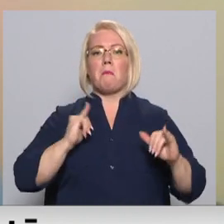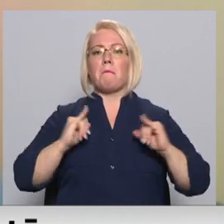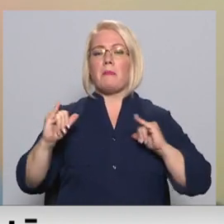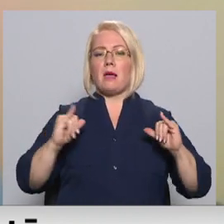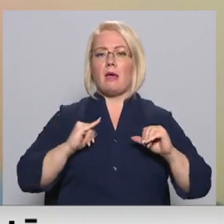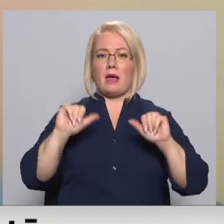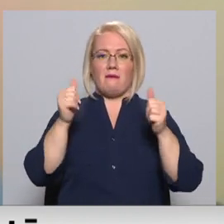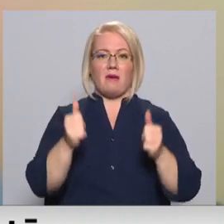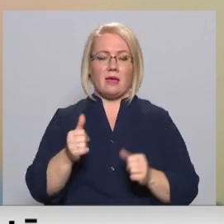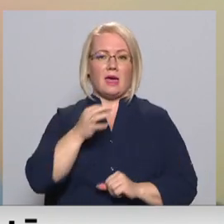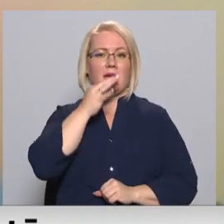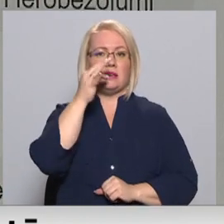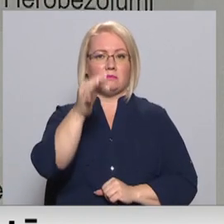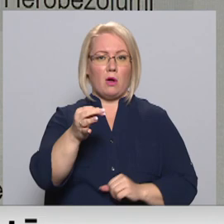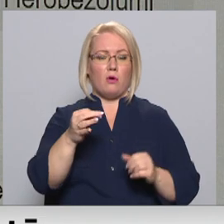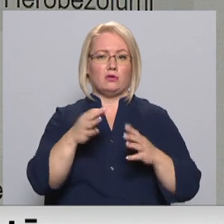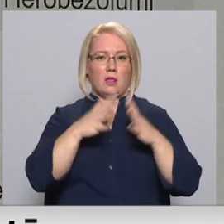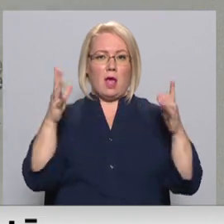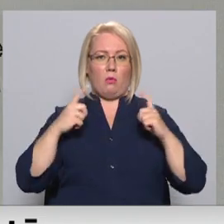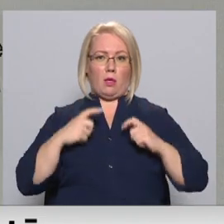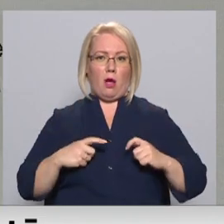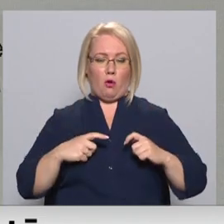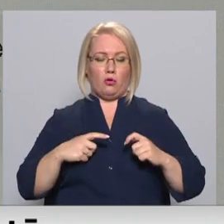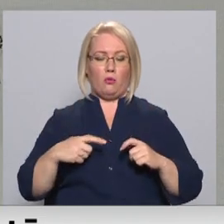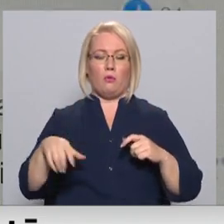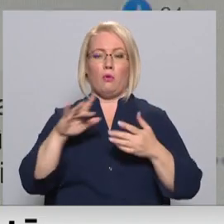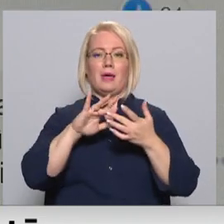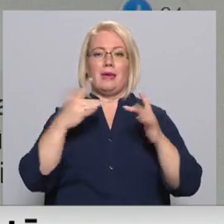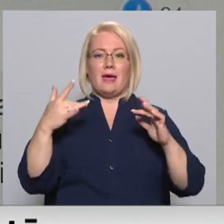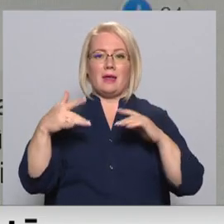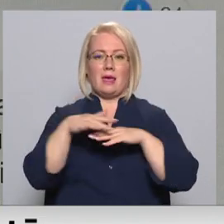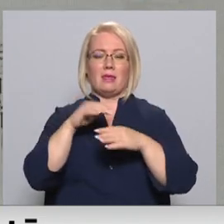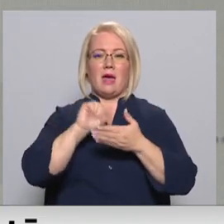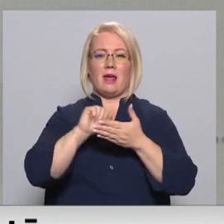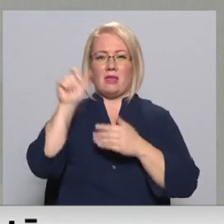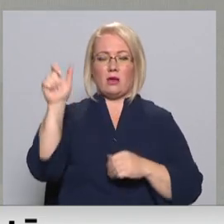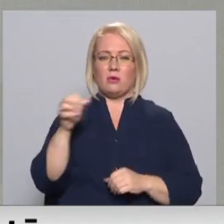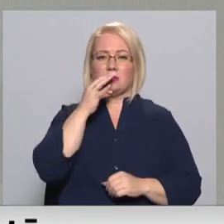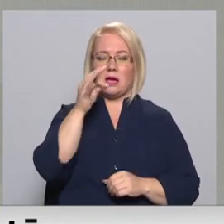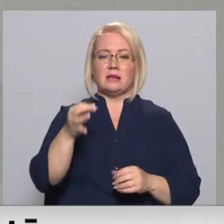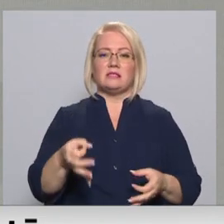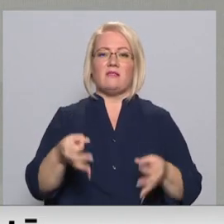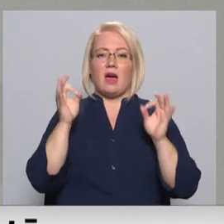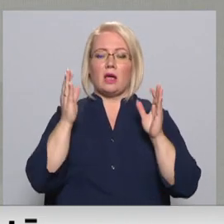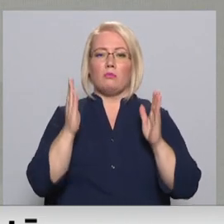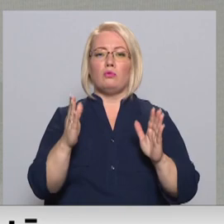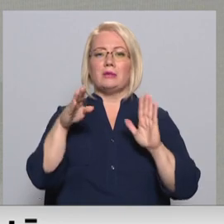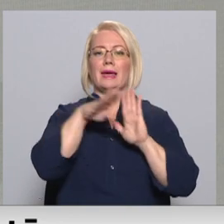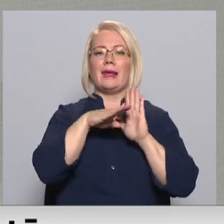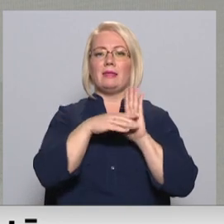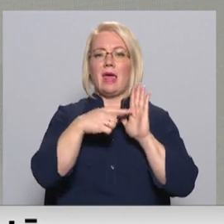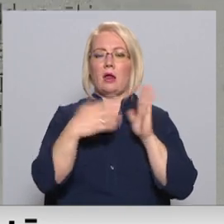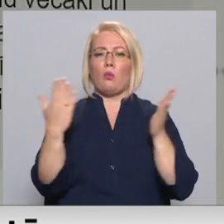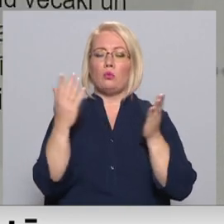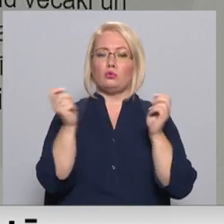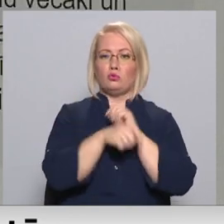manierē, pauž ļoti lielu ļaujumu. Sociālo tīkla redaktors saka, svarīgi, kas būs kritērija, pēc kuriem noteikti kuršnāja runas gadījums būtu